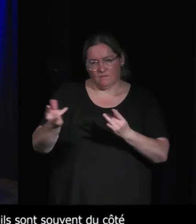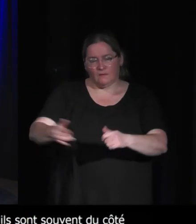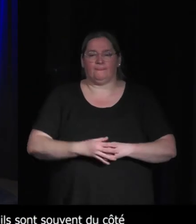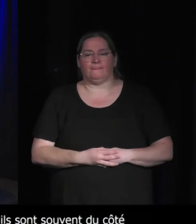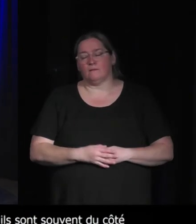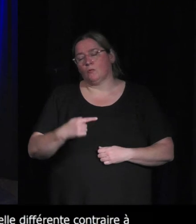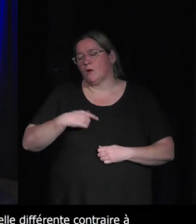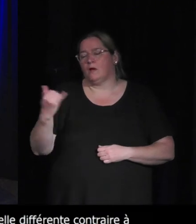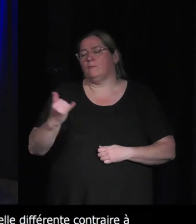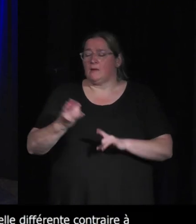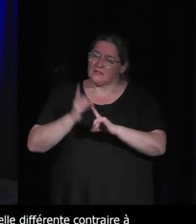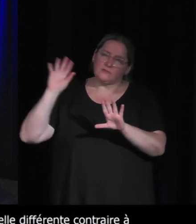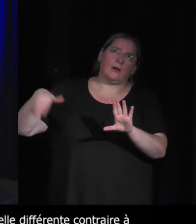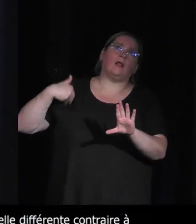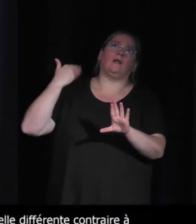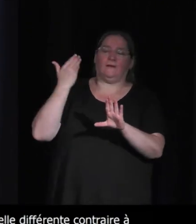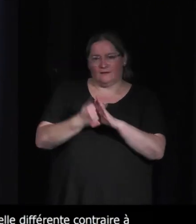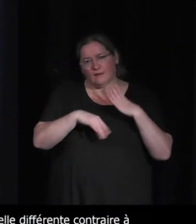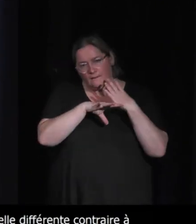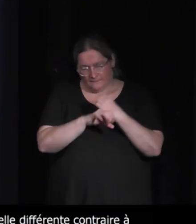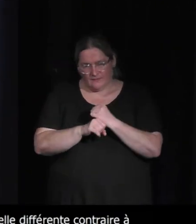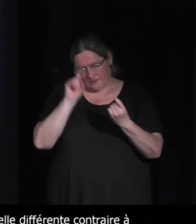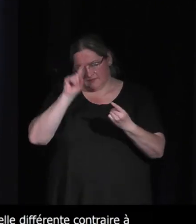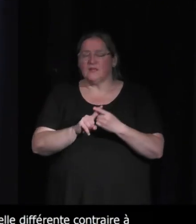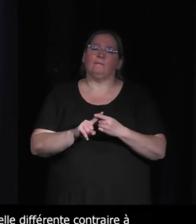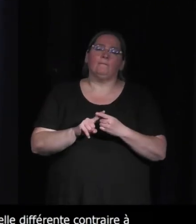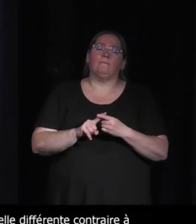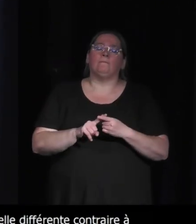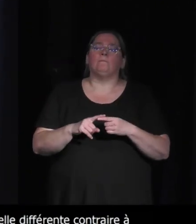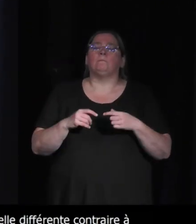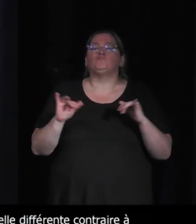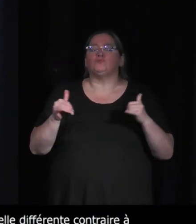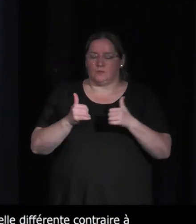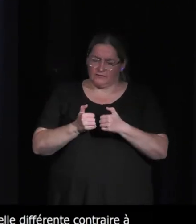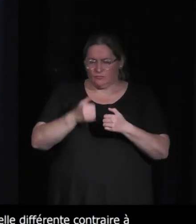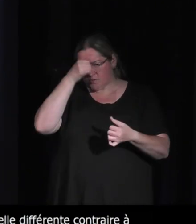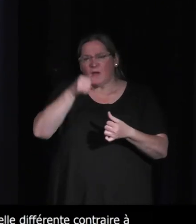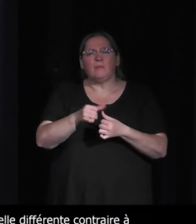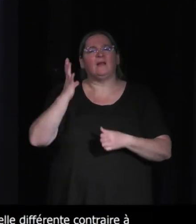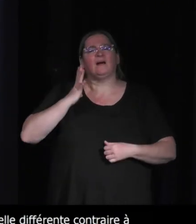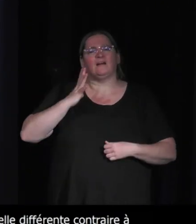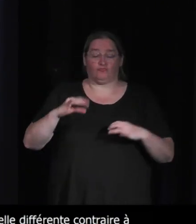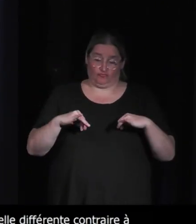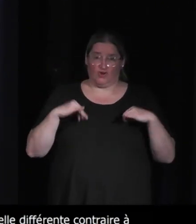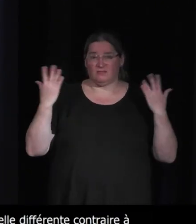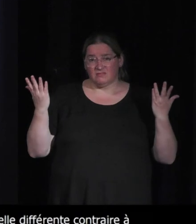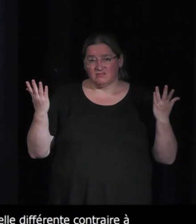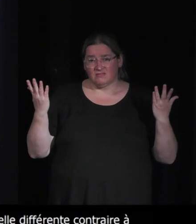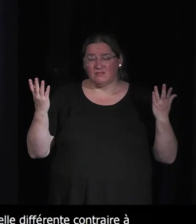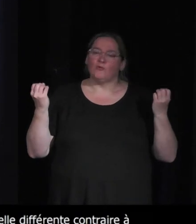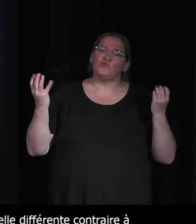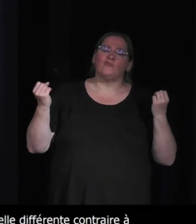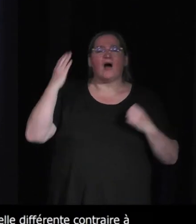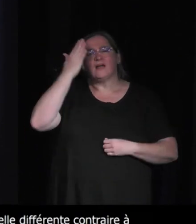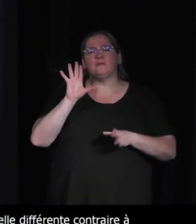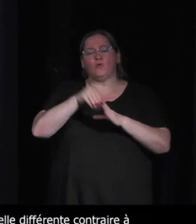l'histoire du jeu vidéo et puis je ne la connais pas en entier non plus mais c'est sûr que quand j'étais plus jeune les animaux c'était les mascottes